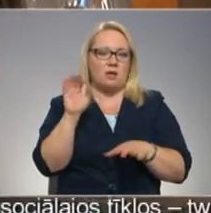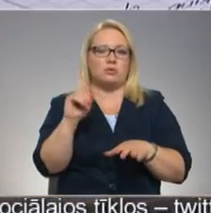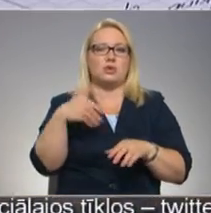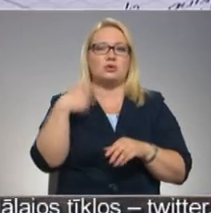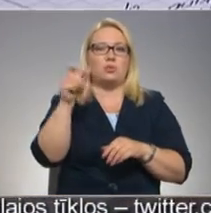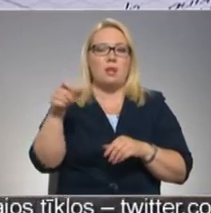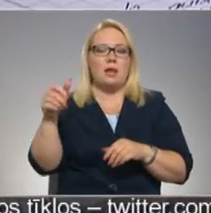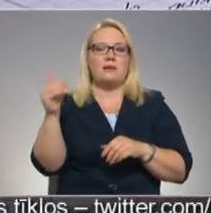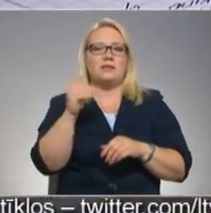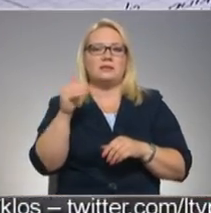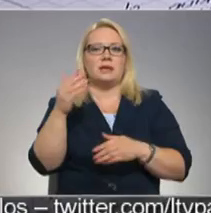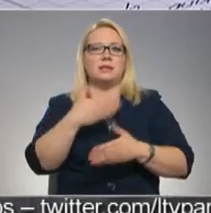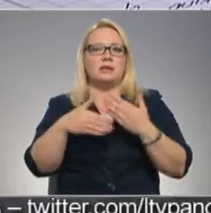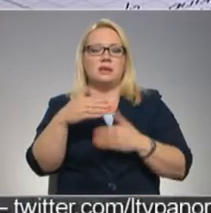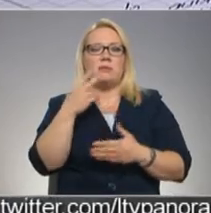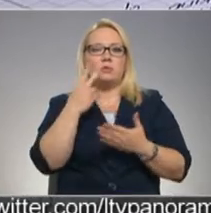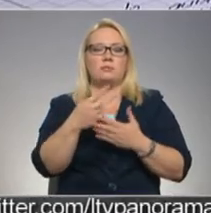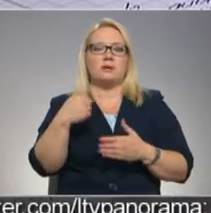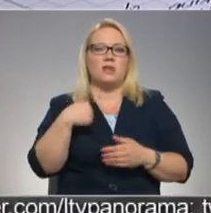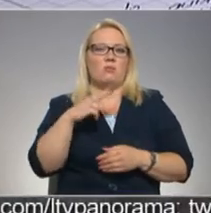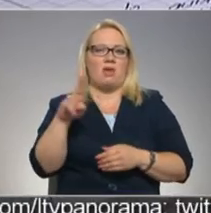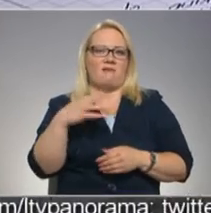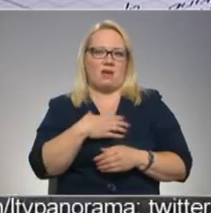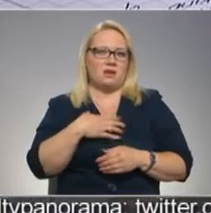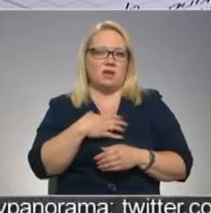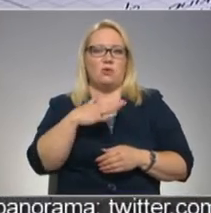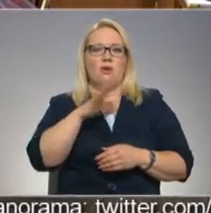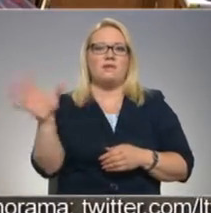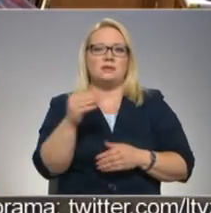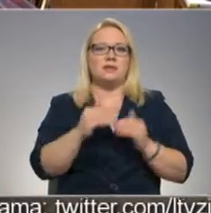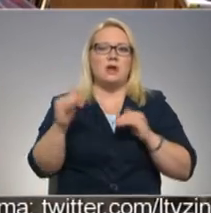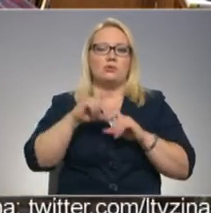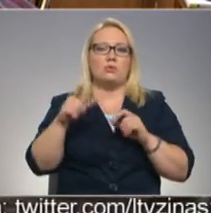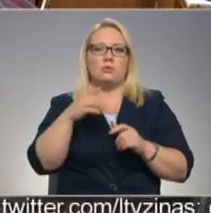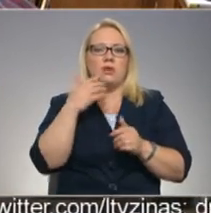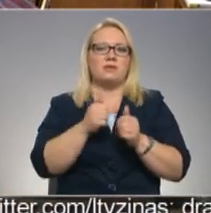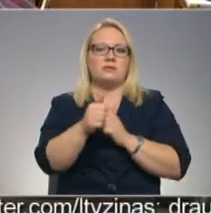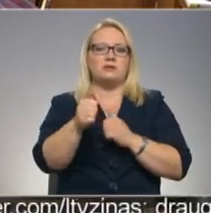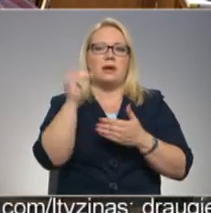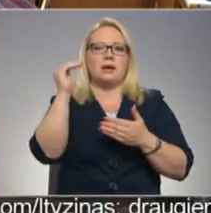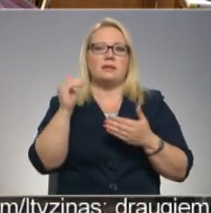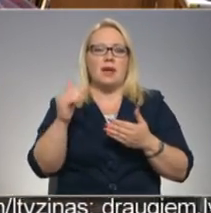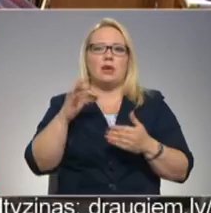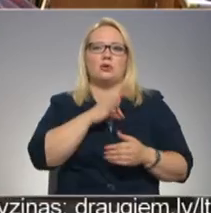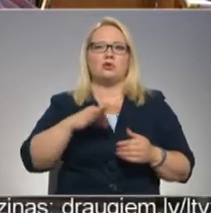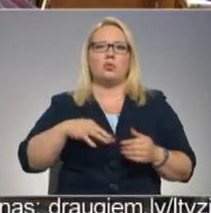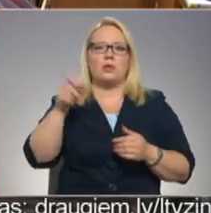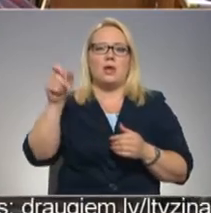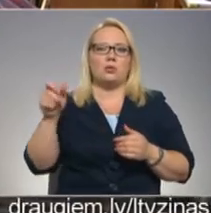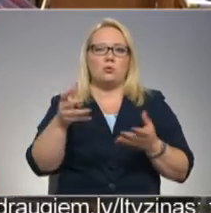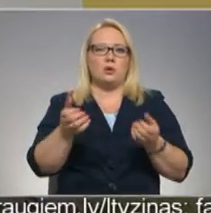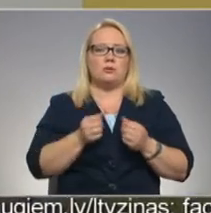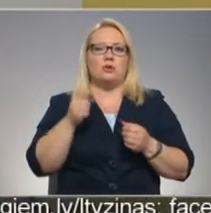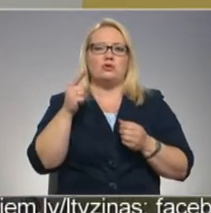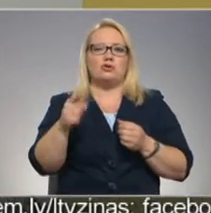skolēni, kas fizikas eksāmenu uzskata par sev nevajadzīgu, jo ne visas augstskolas to izvirzījušas par kriteriju studentu uzņemšanā. Tie arī izlēmuši šī